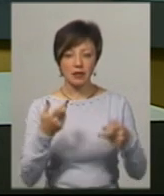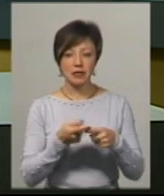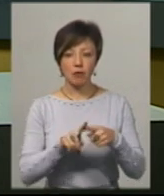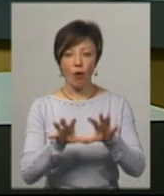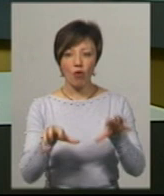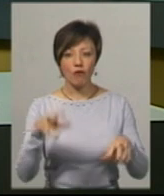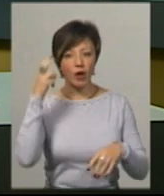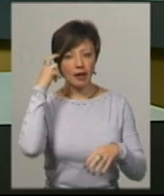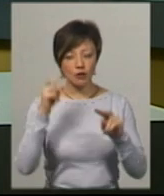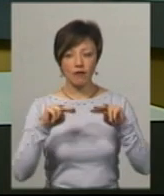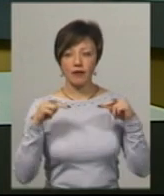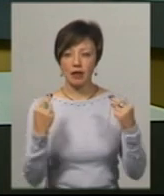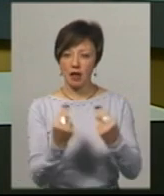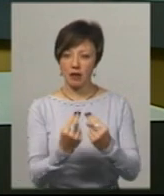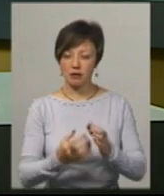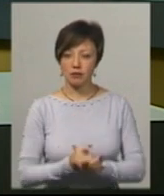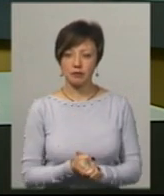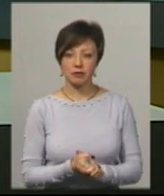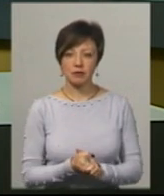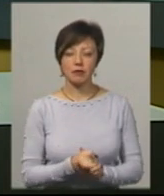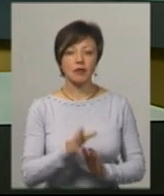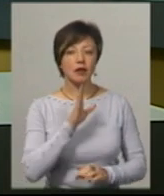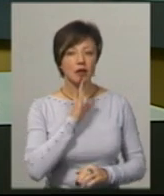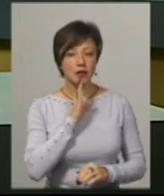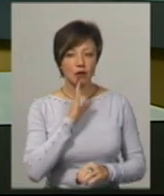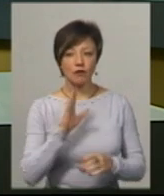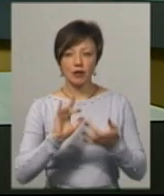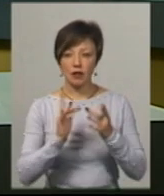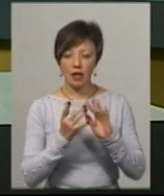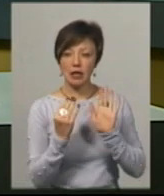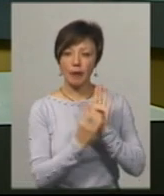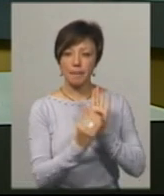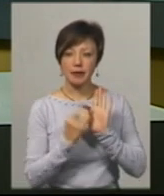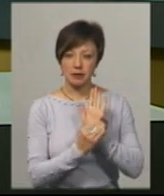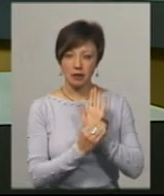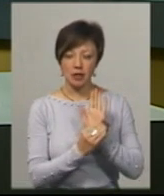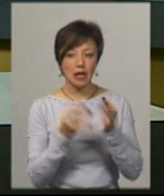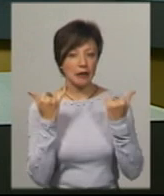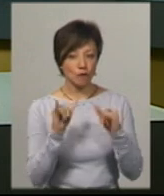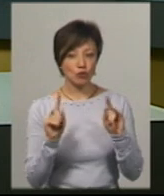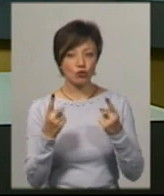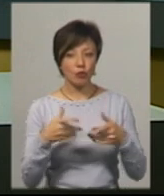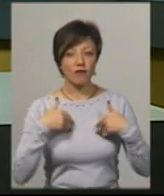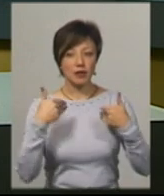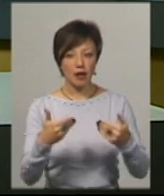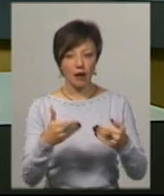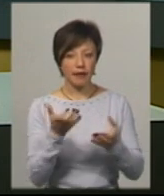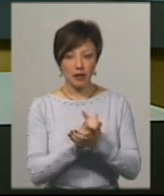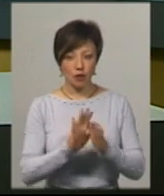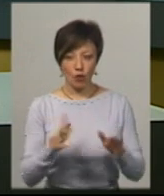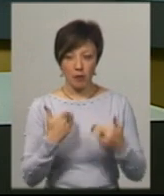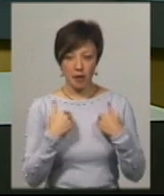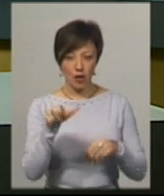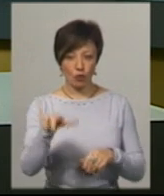голову Київської федерації Сергія Мухомора. Ганна Соловей у соцмережах написала. «Дивуюсь, чому ви вітаєте незнайому мені